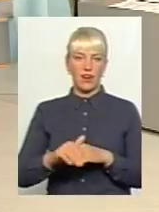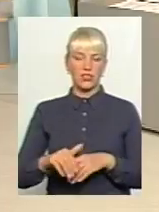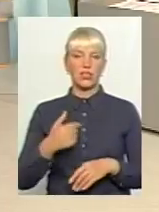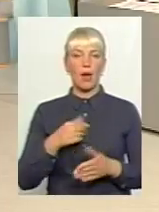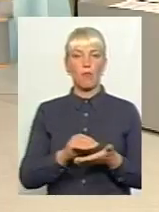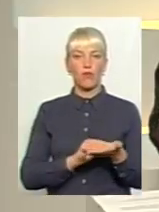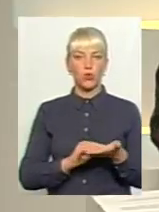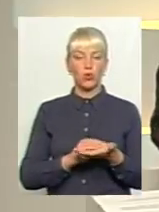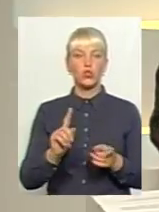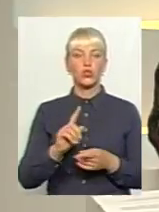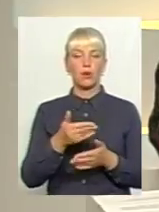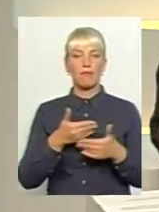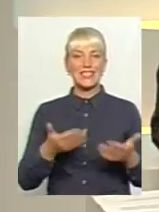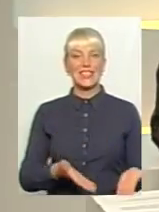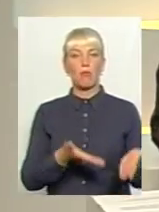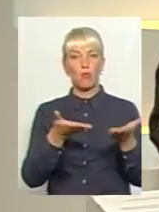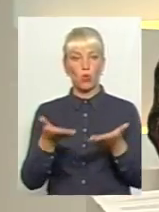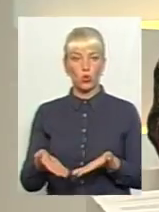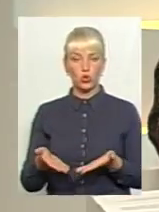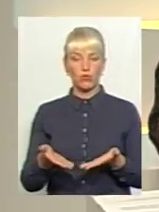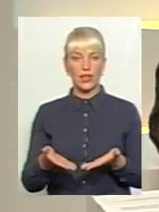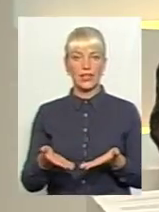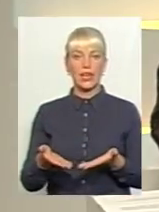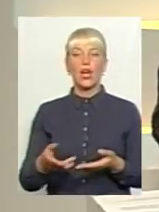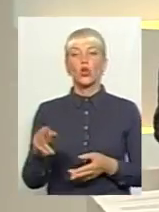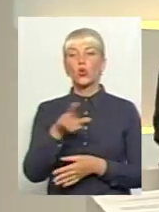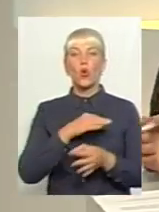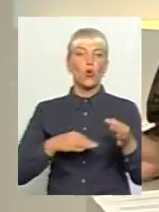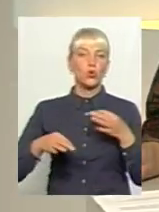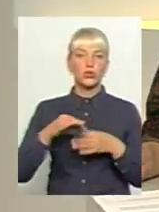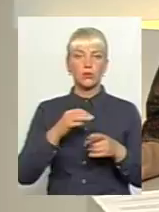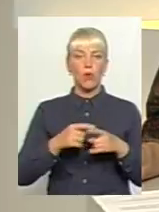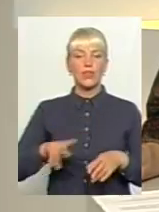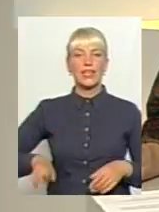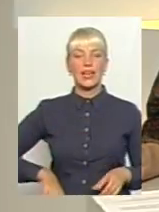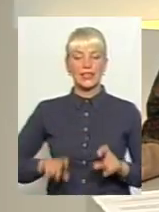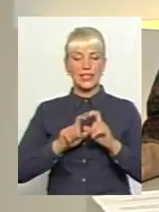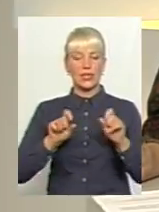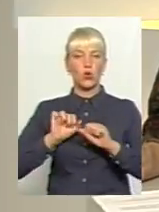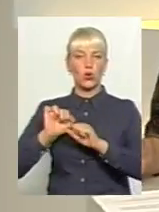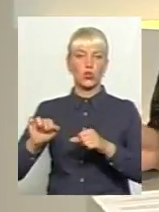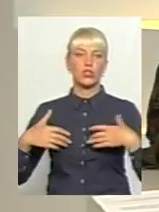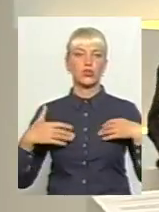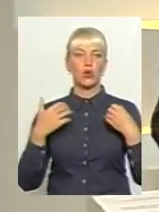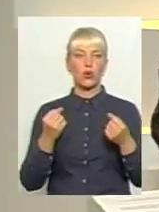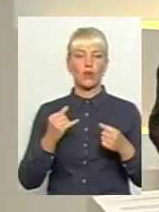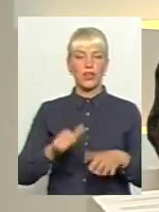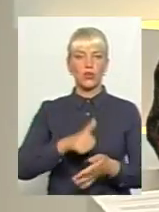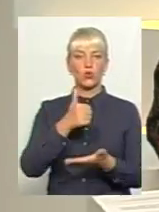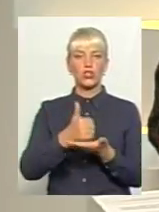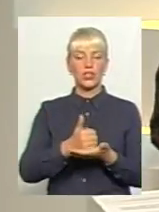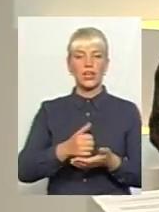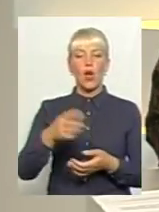повторюсь, що ми запрошували до розмови директору Департаменту охорони здоров'я і очільників